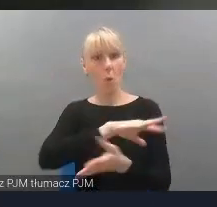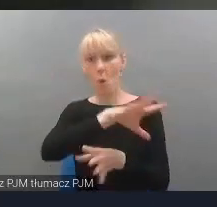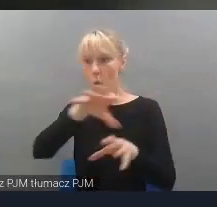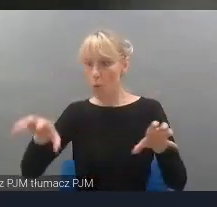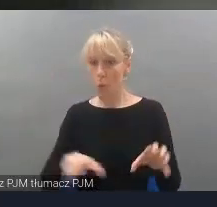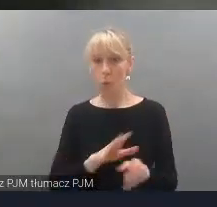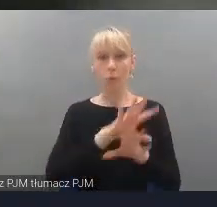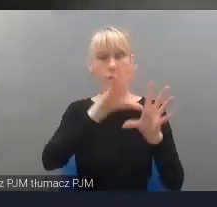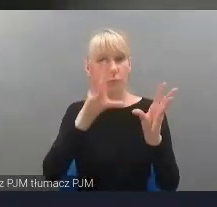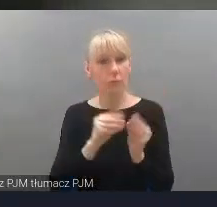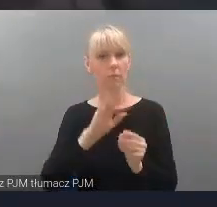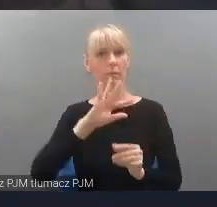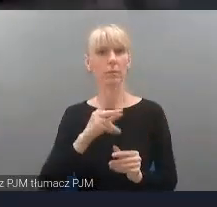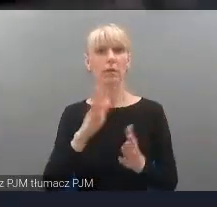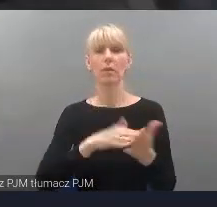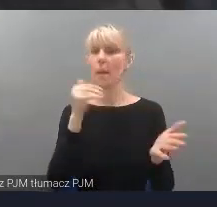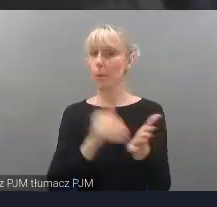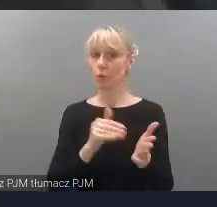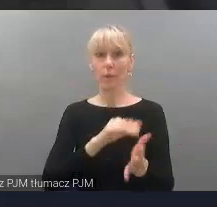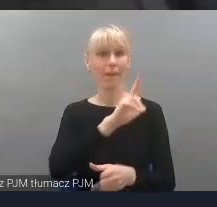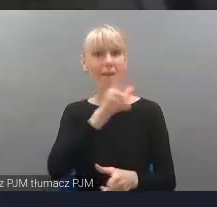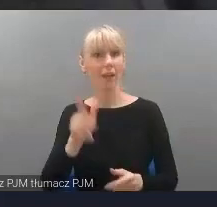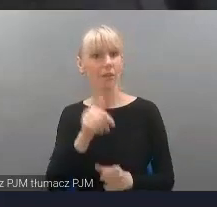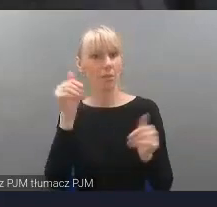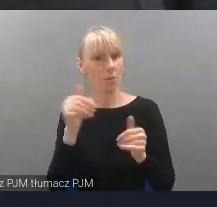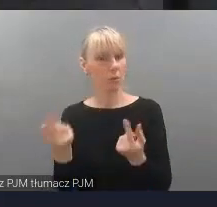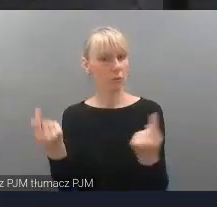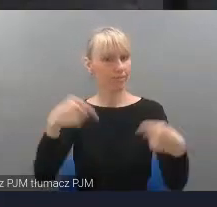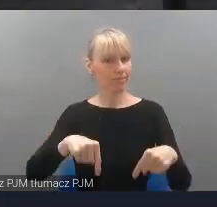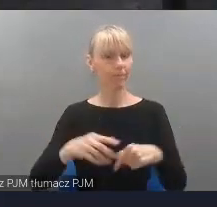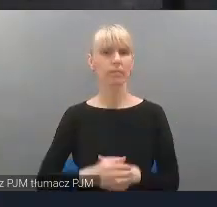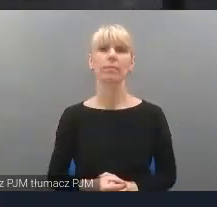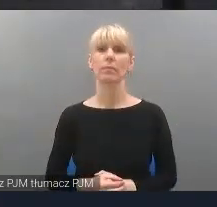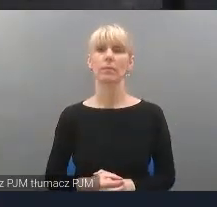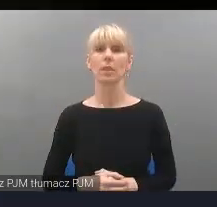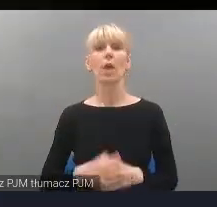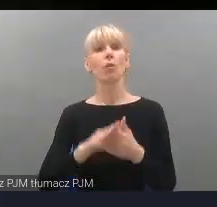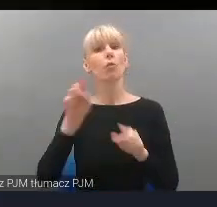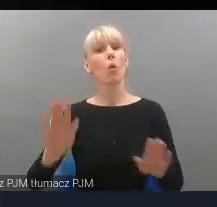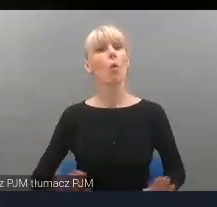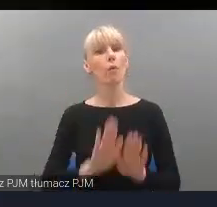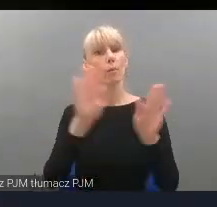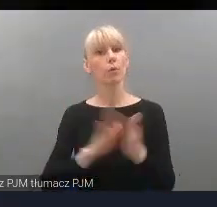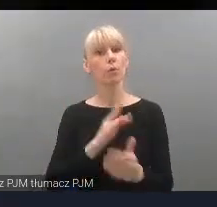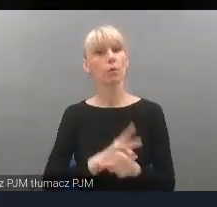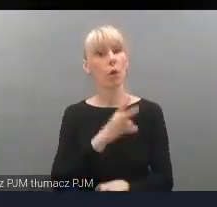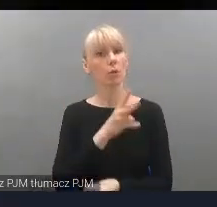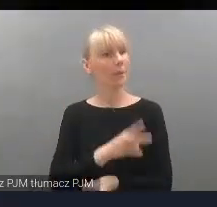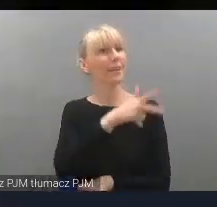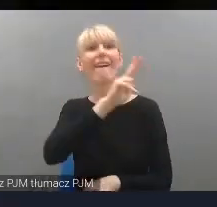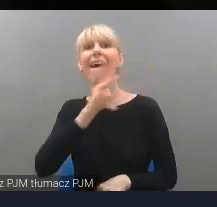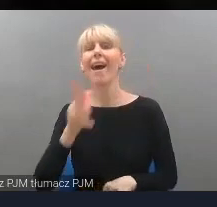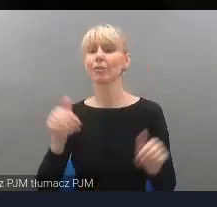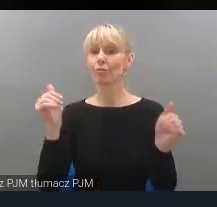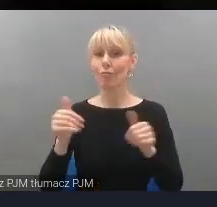ale i otwartości na potrzeby każdego gościa odwiedziło już tysiące osób. W naszym muzeum stawiamy na dostępność dla każdej